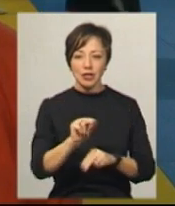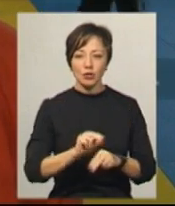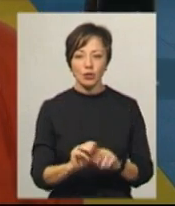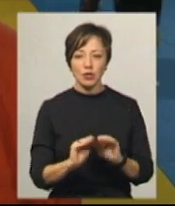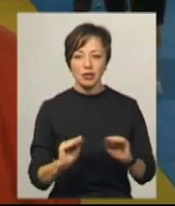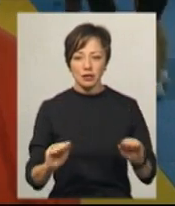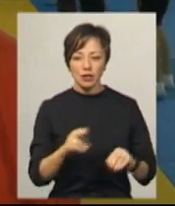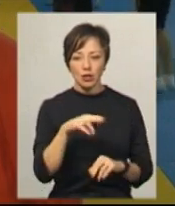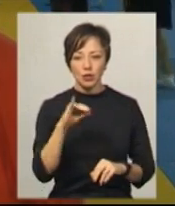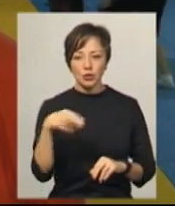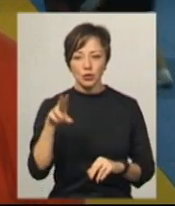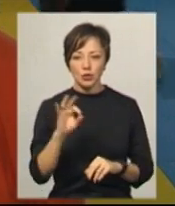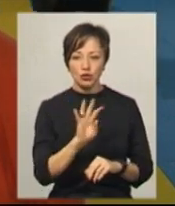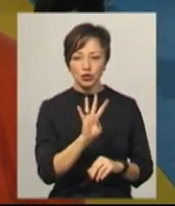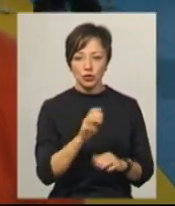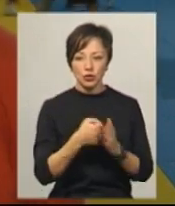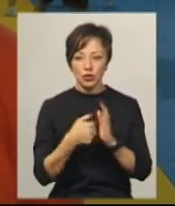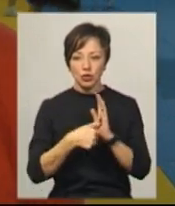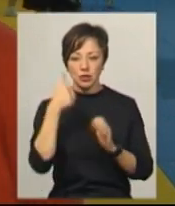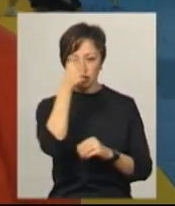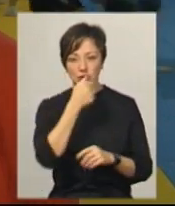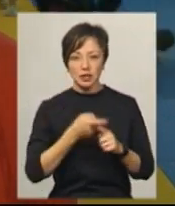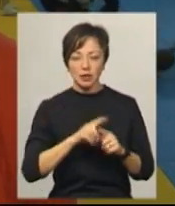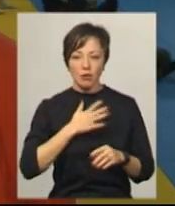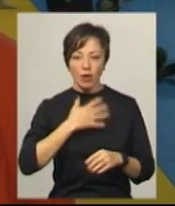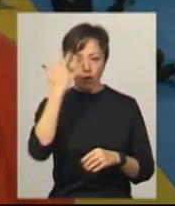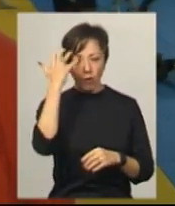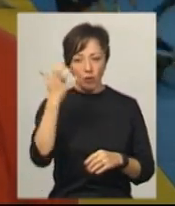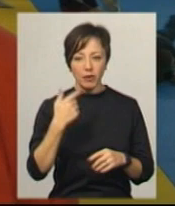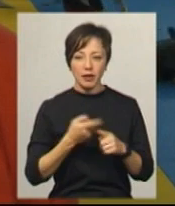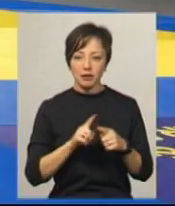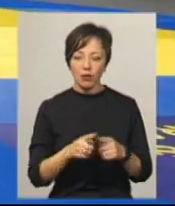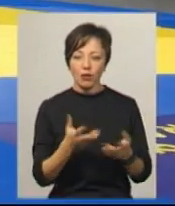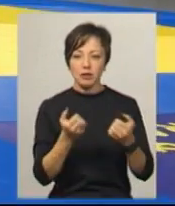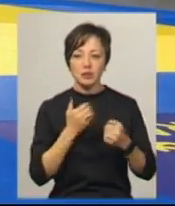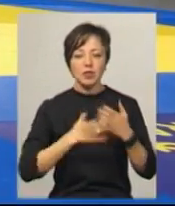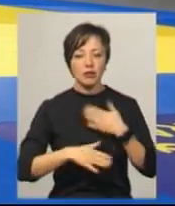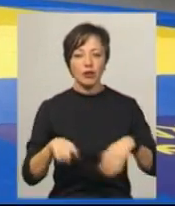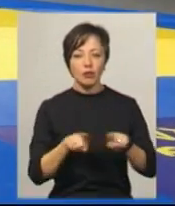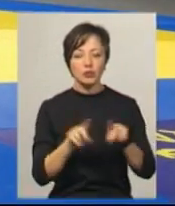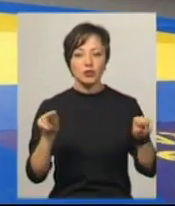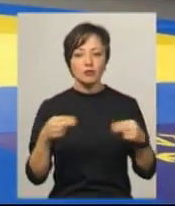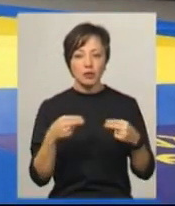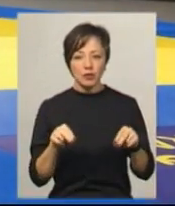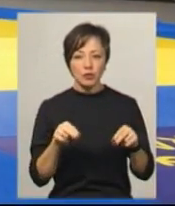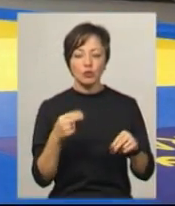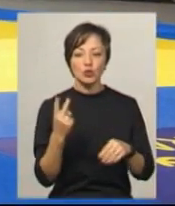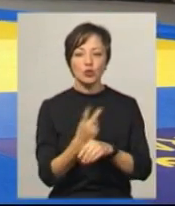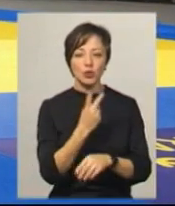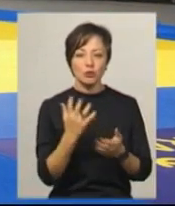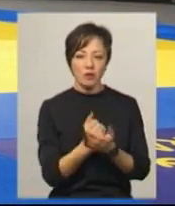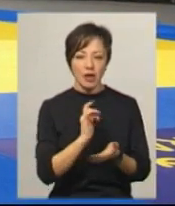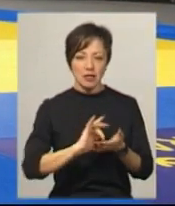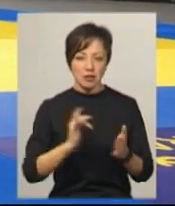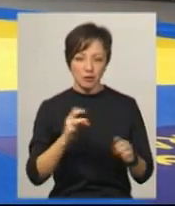діток по дзюдо від 4 до 6 років. Це теж моє хобі, я від цього тримаю задоволення. На такому чемпіонаті Микола Мартанюк вже вдруге забуває